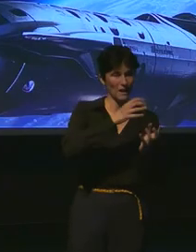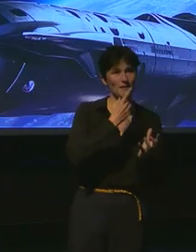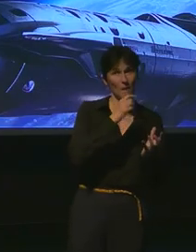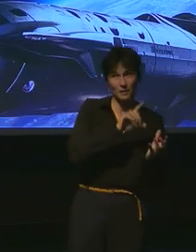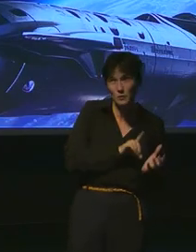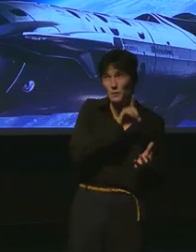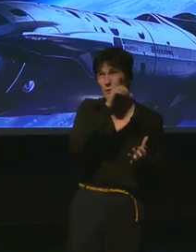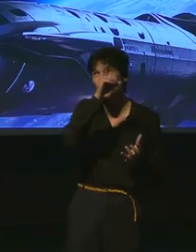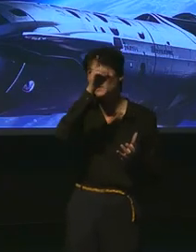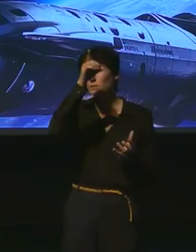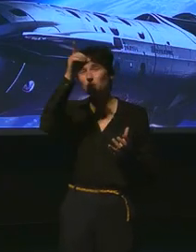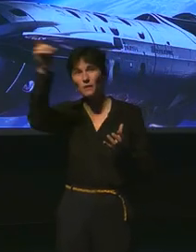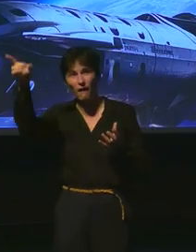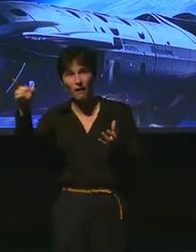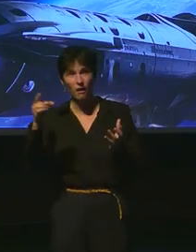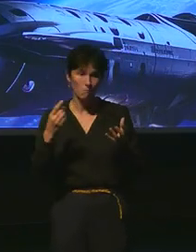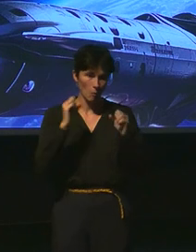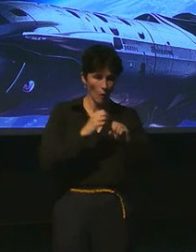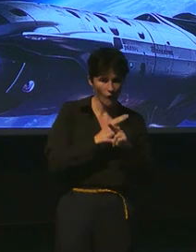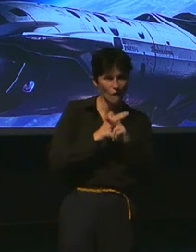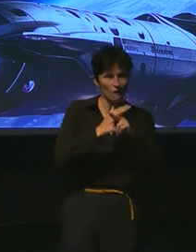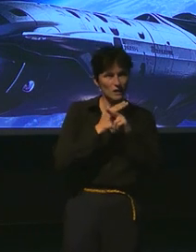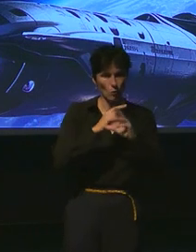ils embarquent dans un vaisseau interplanétaire